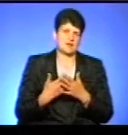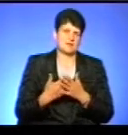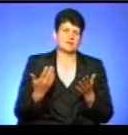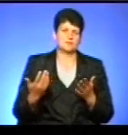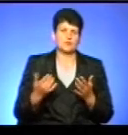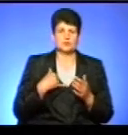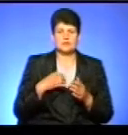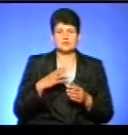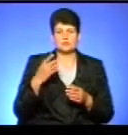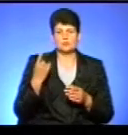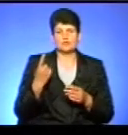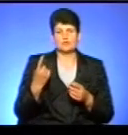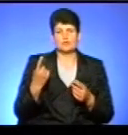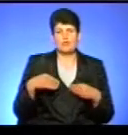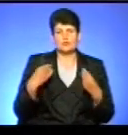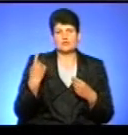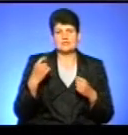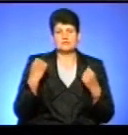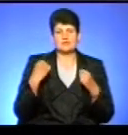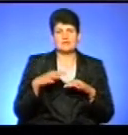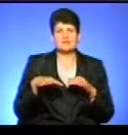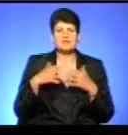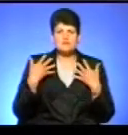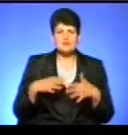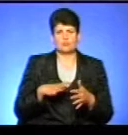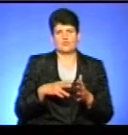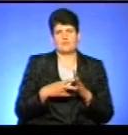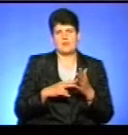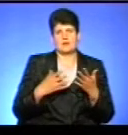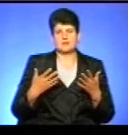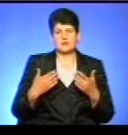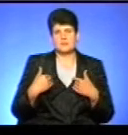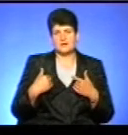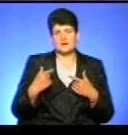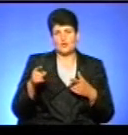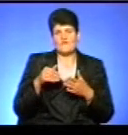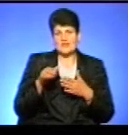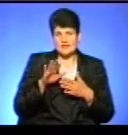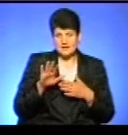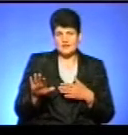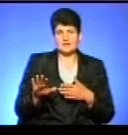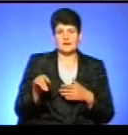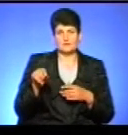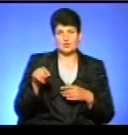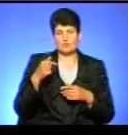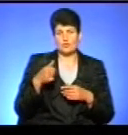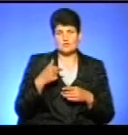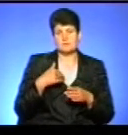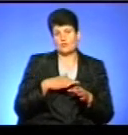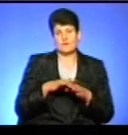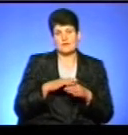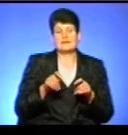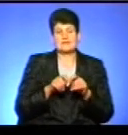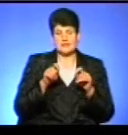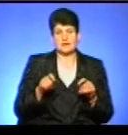поданий один спортивний майданчик, який вже був в планах. Ми, звичайно, його відхилили, але ми цього року його успішно реалізували,